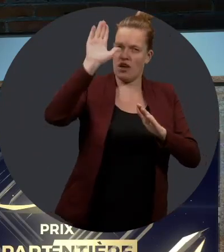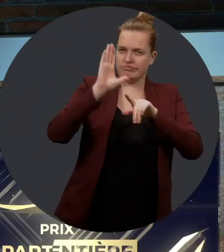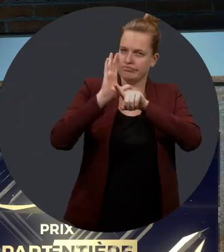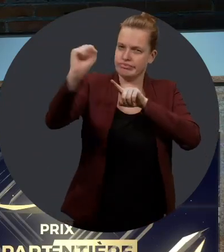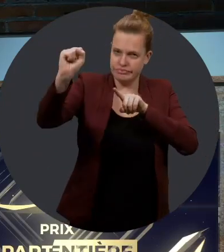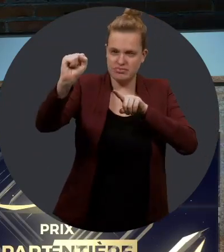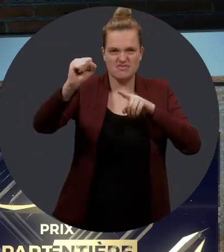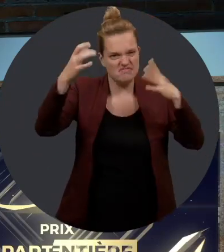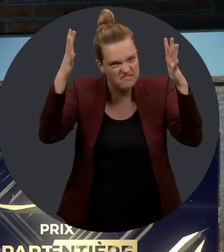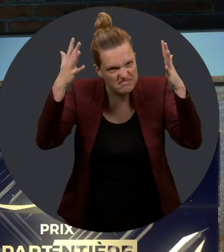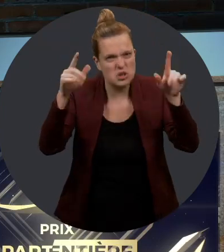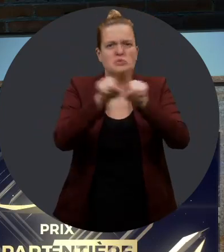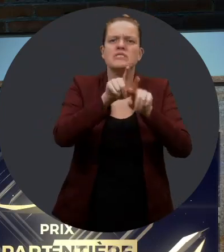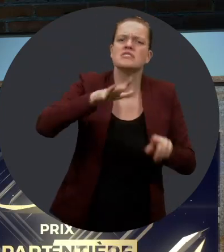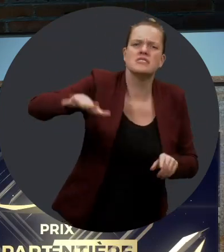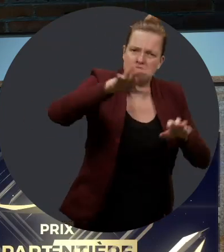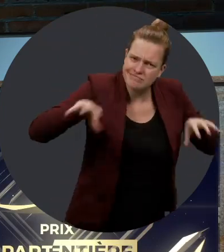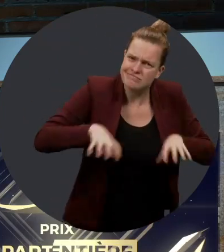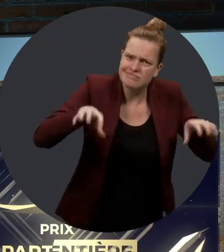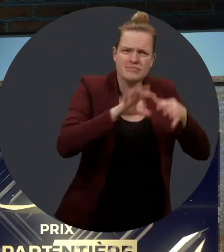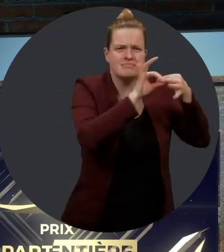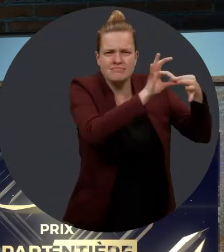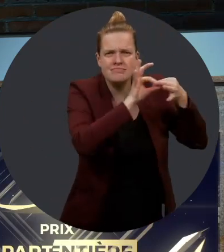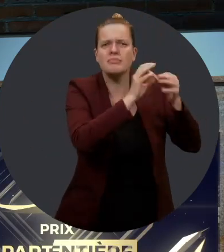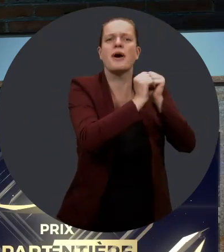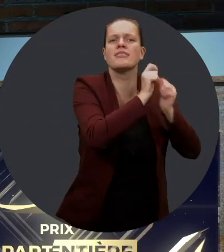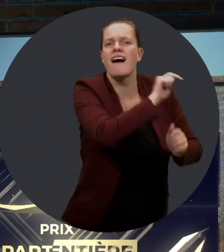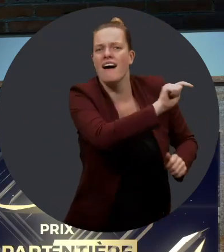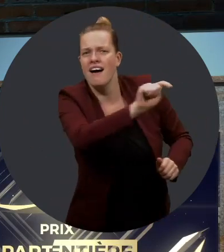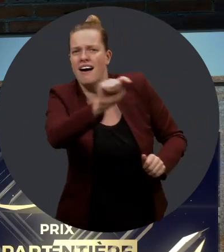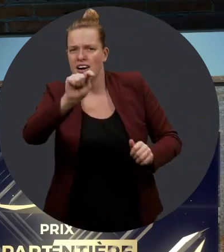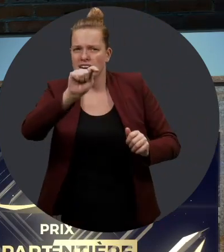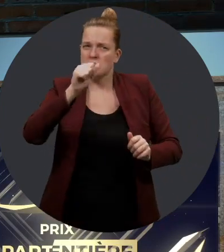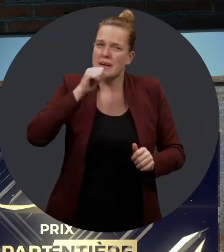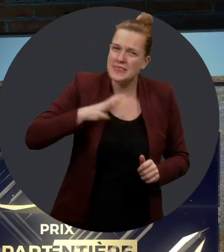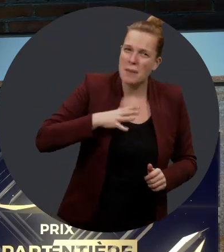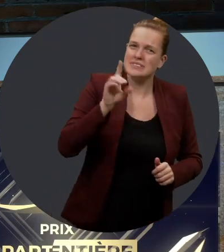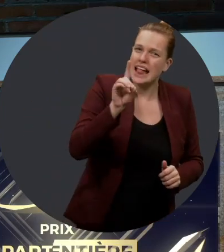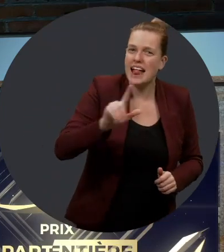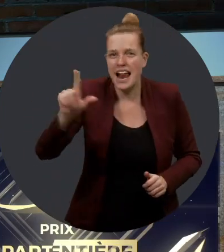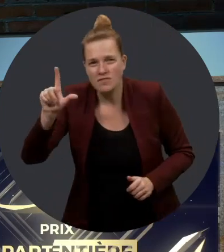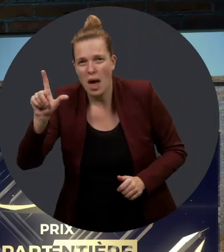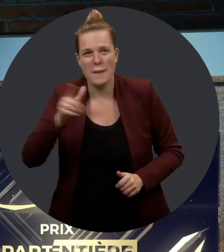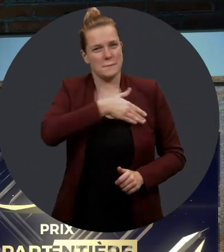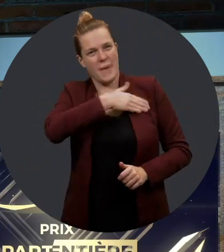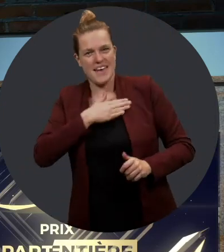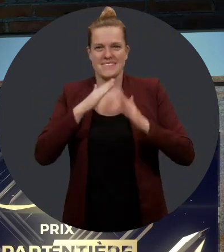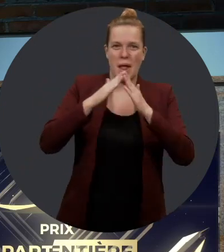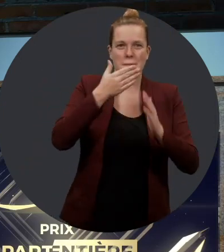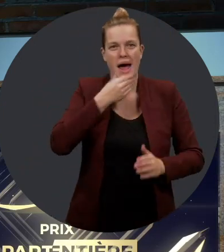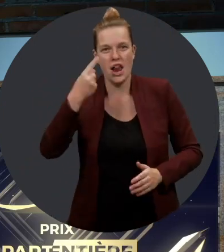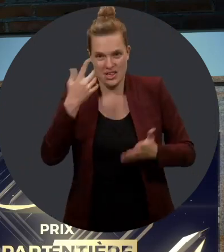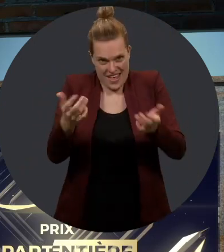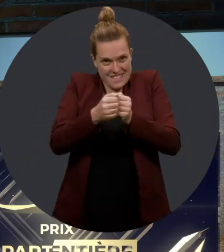étaient attendues. Et bravo aussi de toujours chercher à travailler en collaboration avec vos partenaires. Madame Diane Lavoie, la mairesse de la